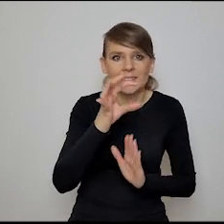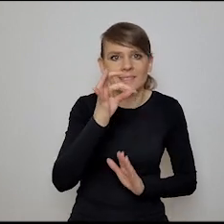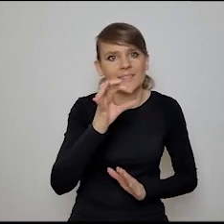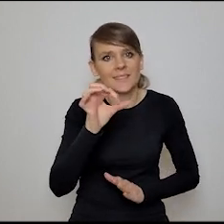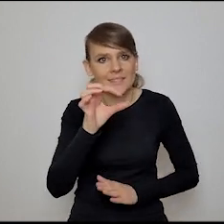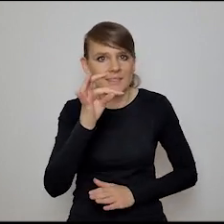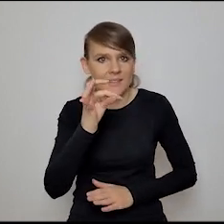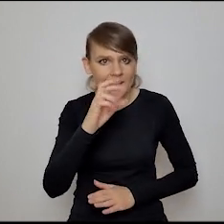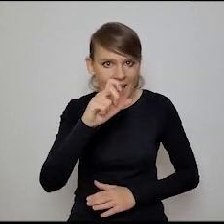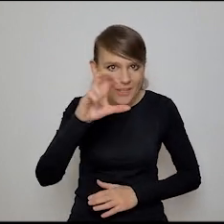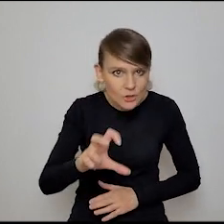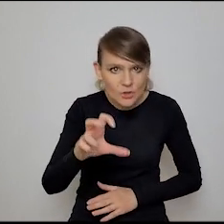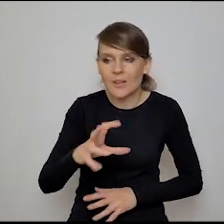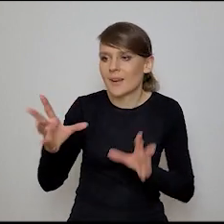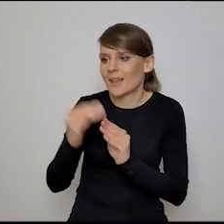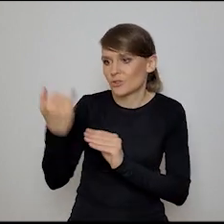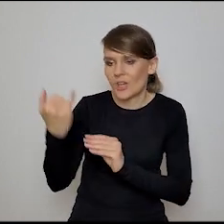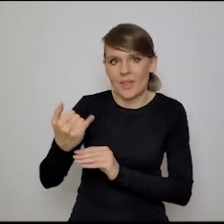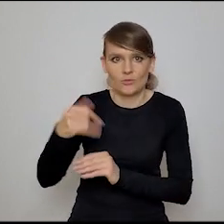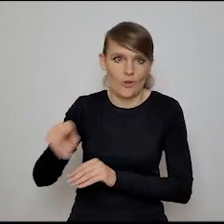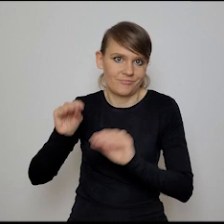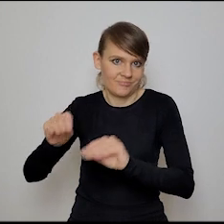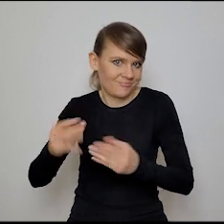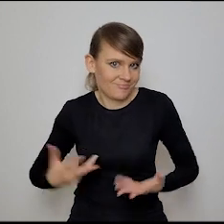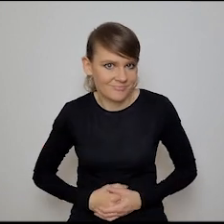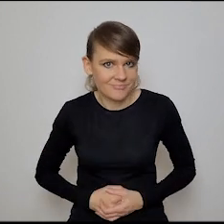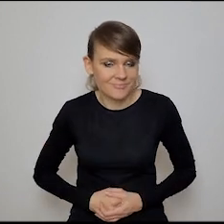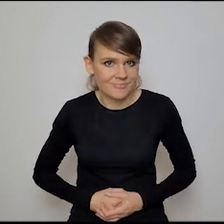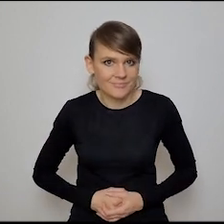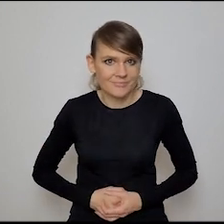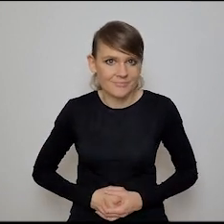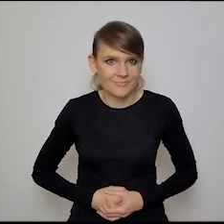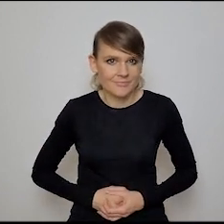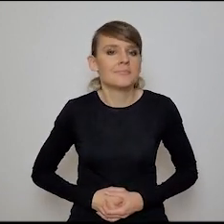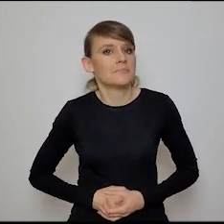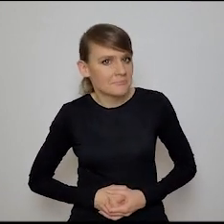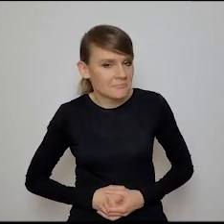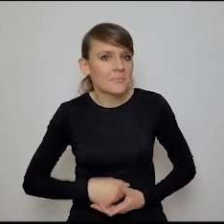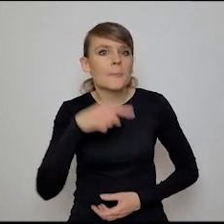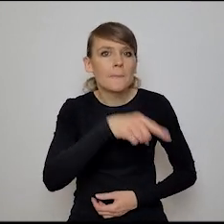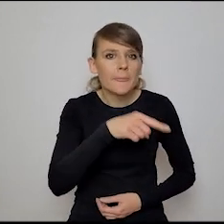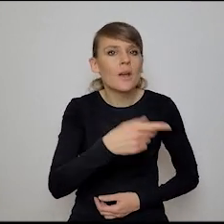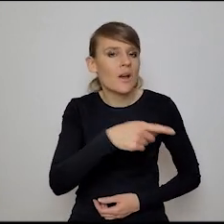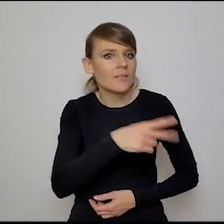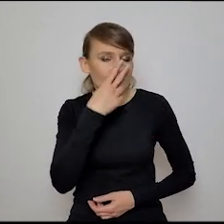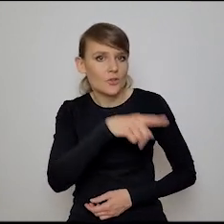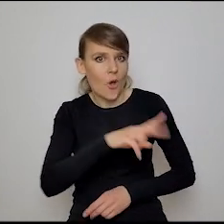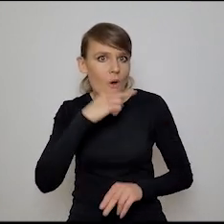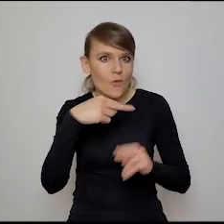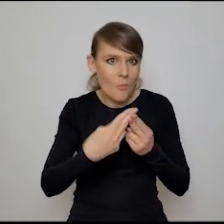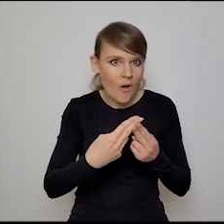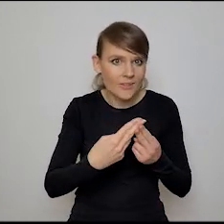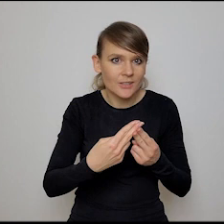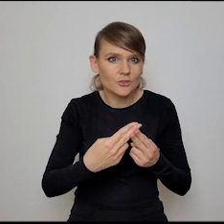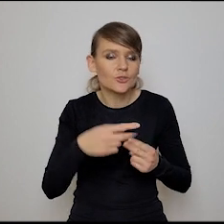i pracuje z dzieckiem po prostu, no. Wiesz co, to jest odpowiedź, odpowiedź